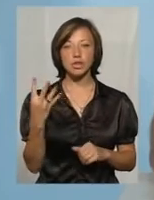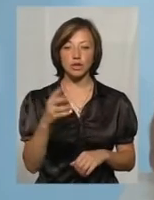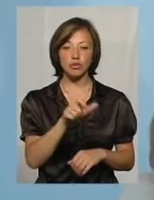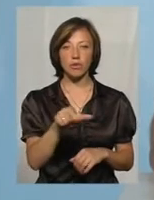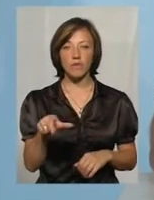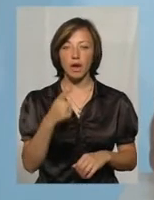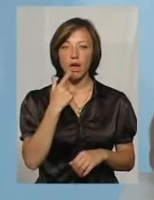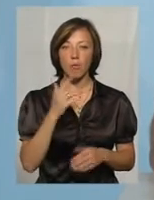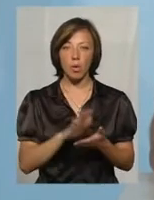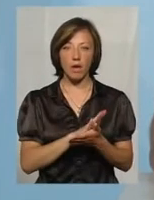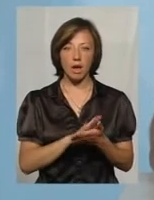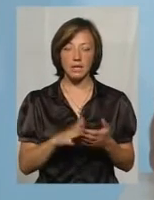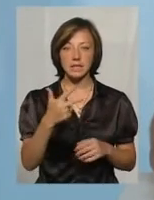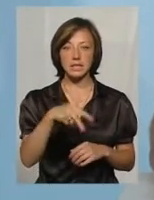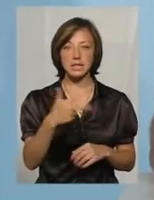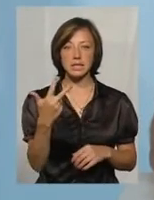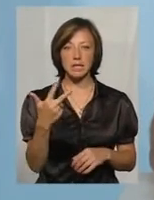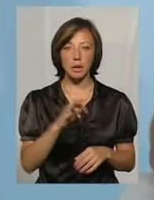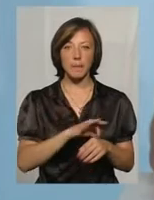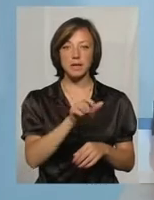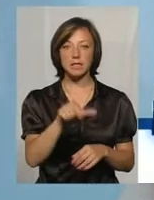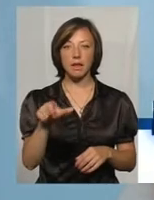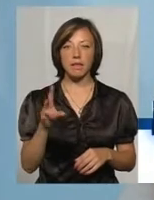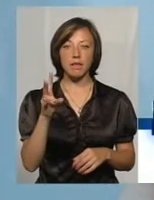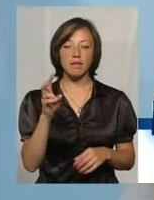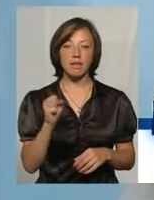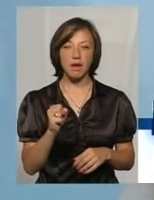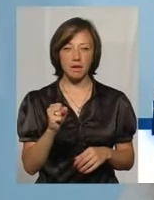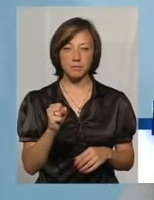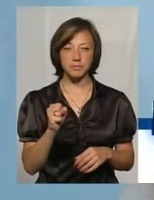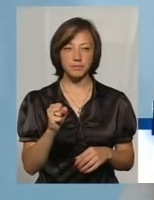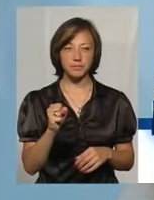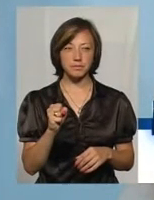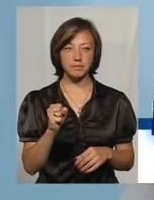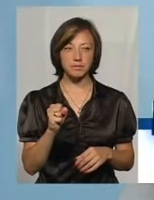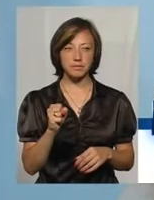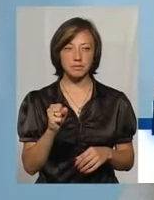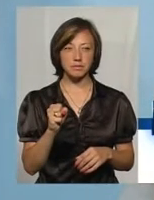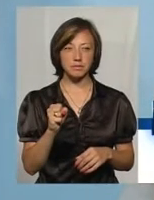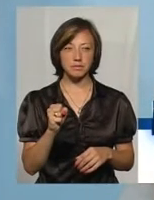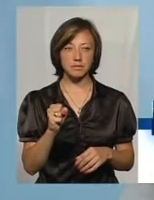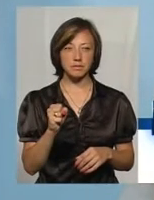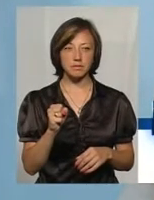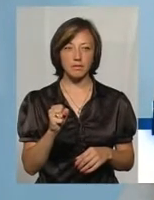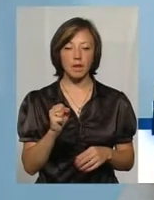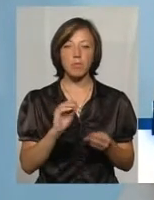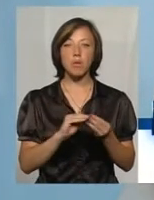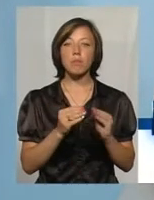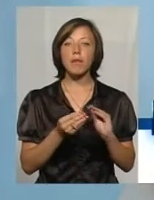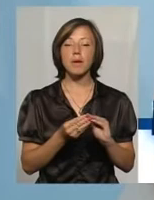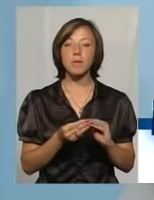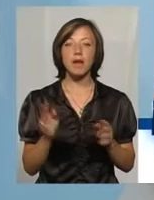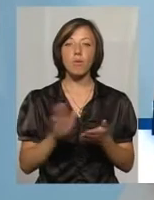і 33 пацієнта на перитоніальному діалізі. Проблеми гемодіаліза. Лікування